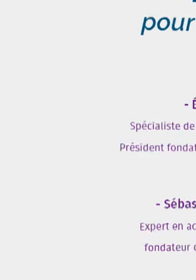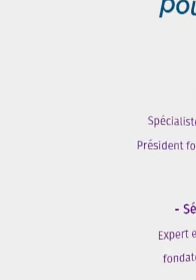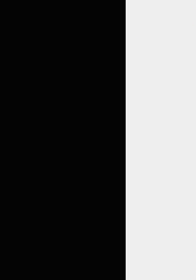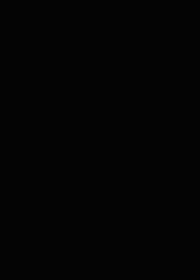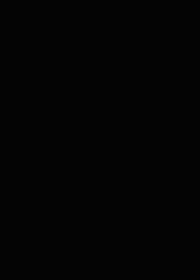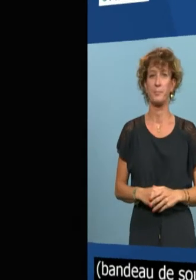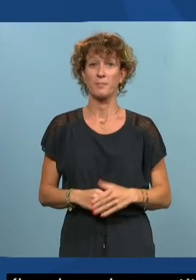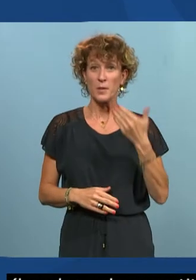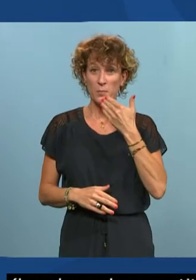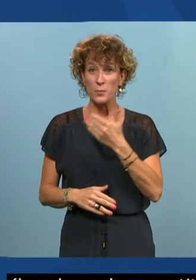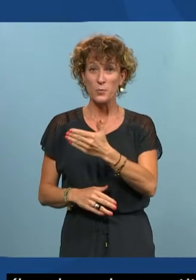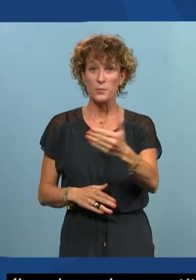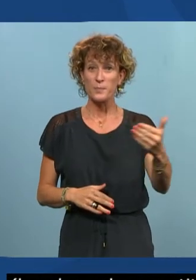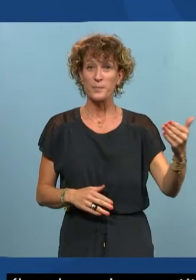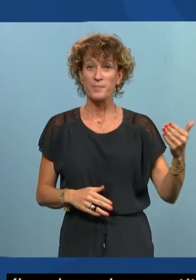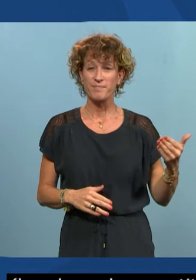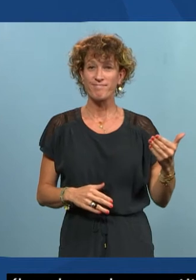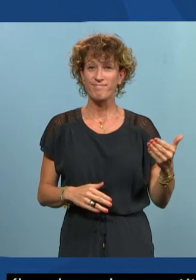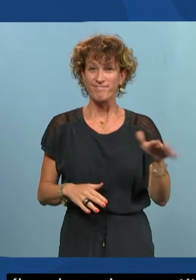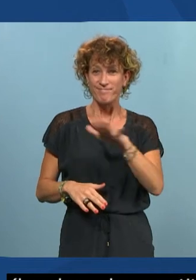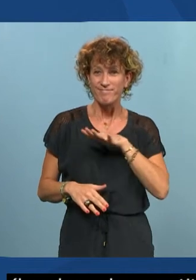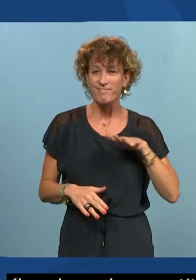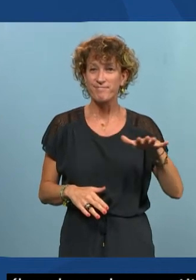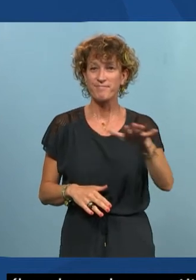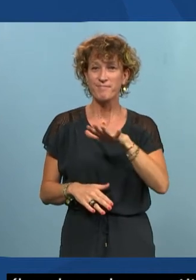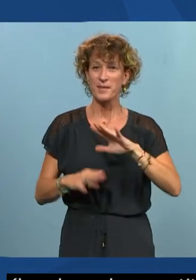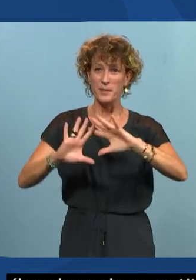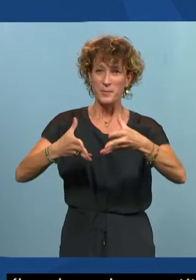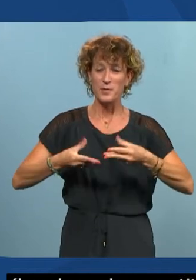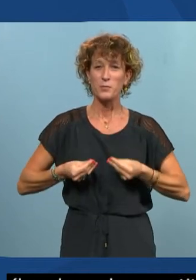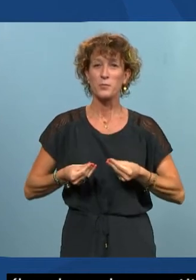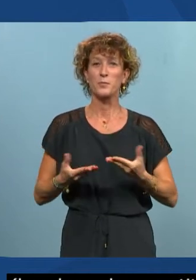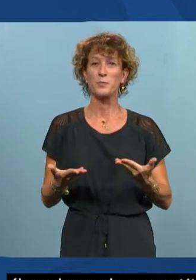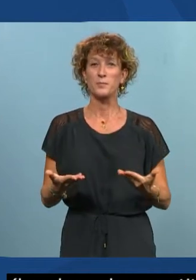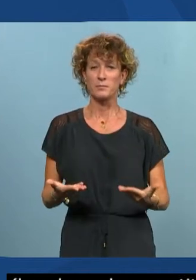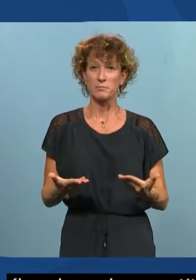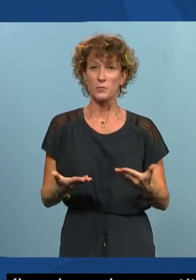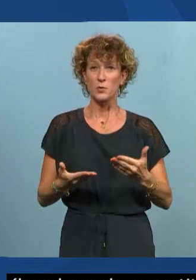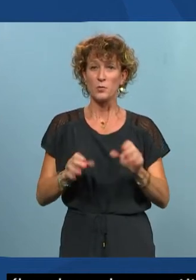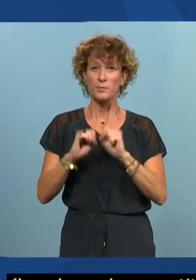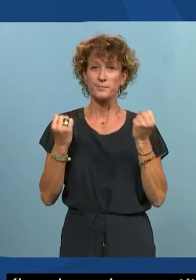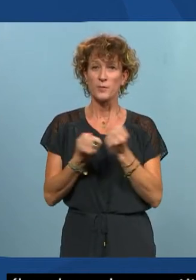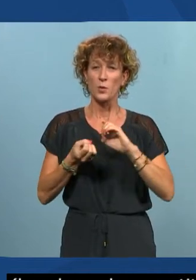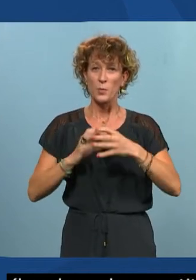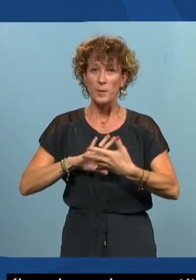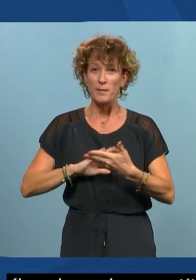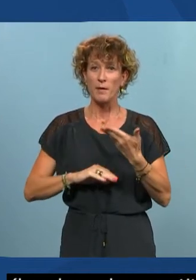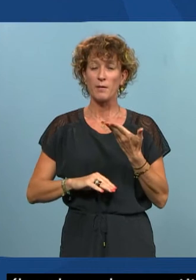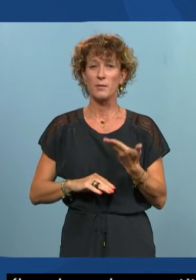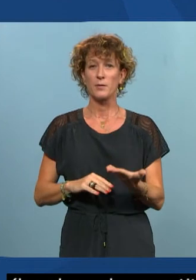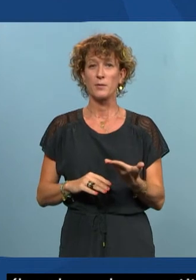Bonjour à toutes et à tous, bienvenue sur le webinaire, le webinaire